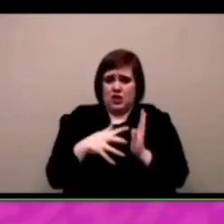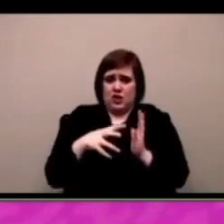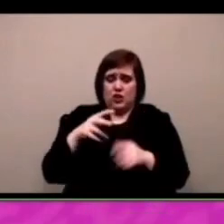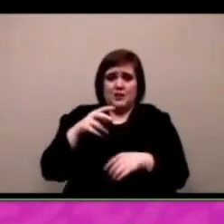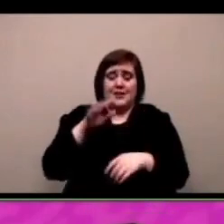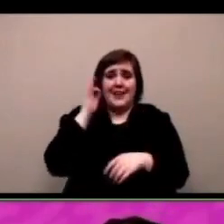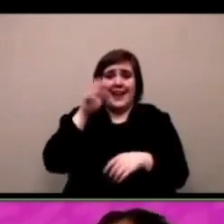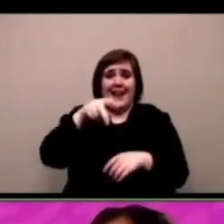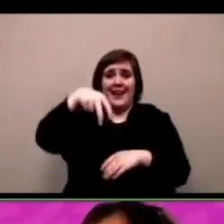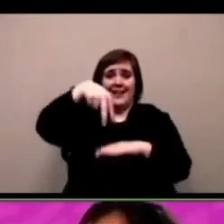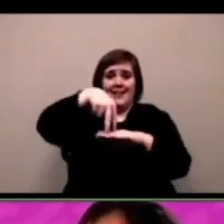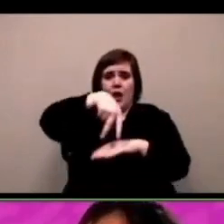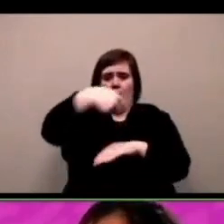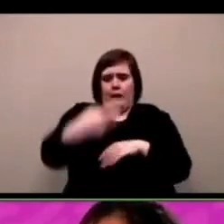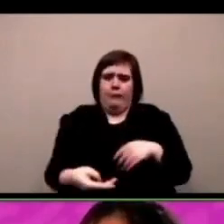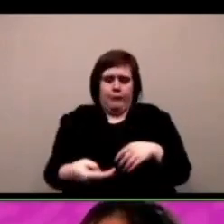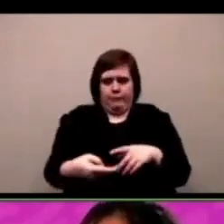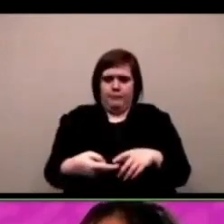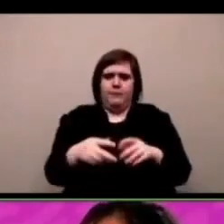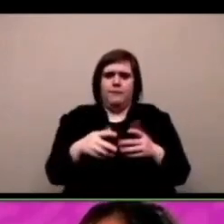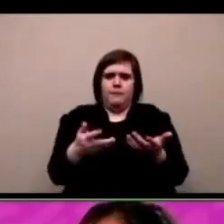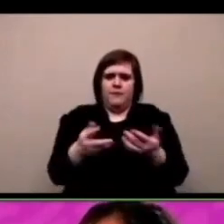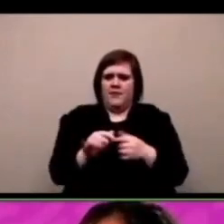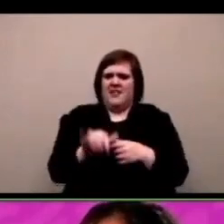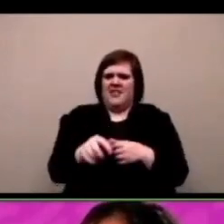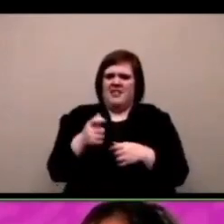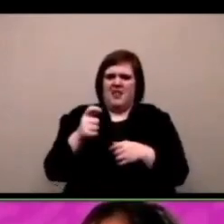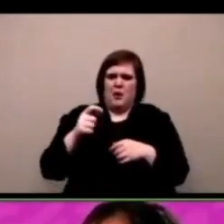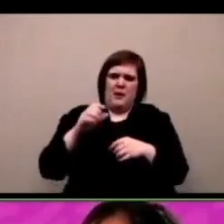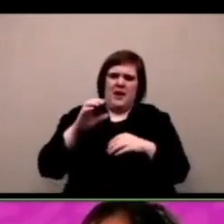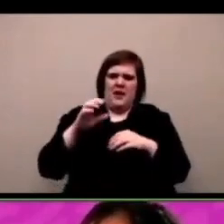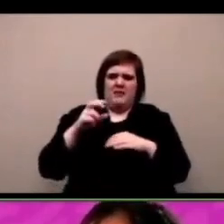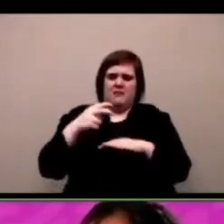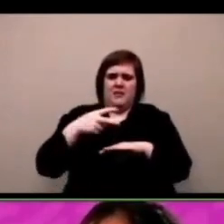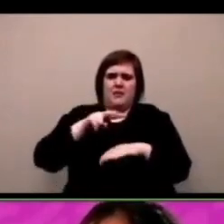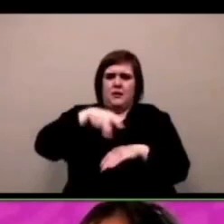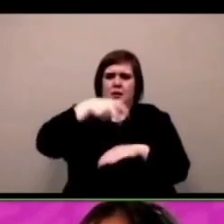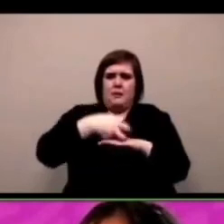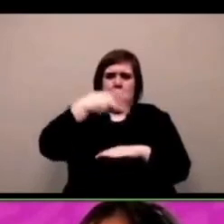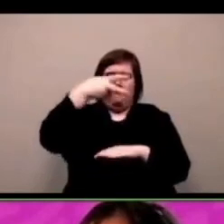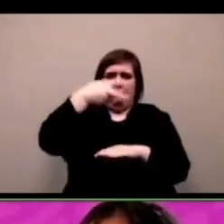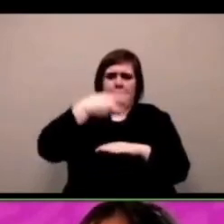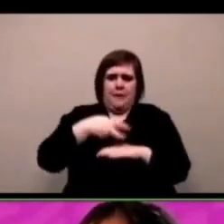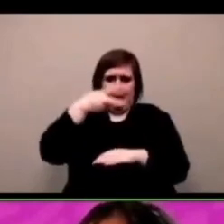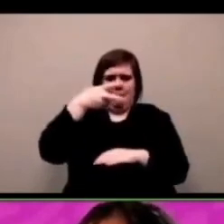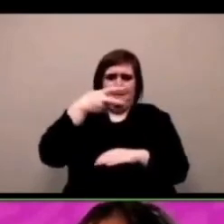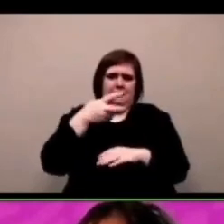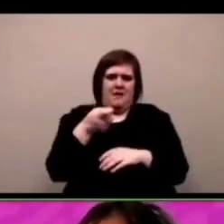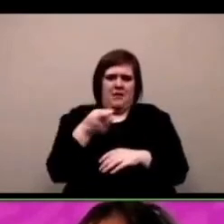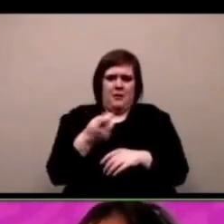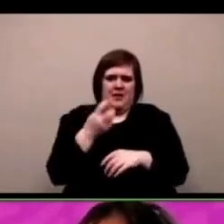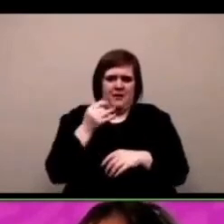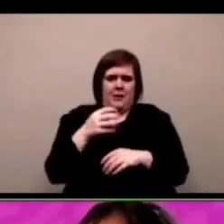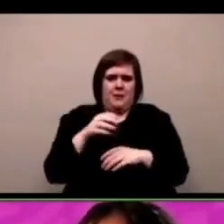e questo gatto è già sta saltando a un certo punto è caduto